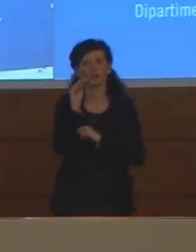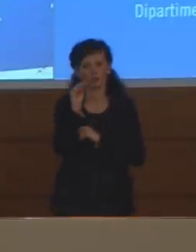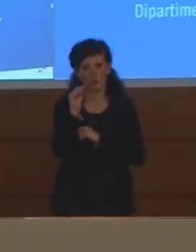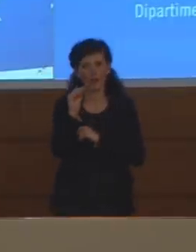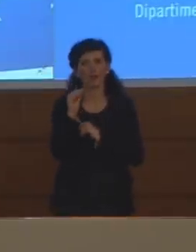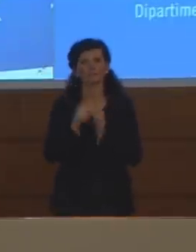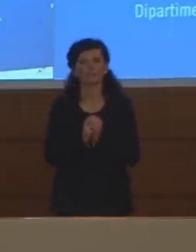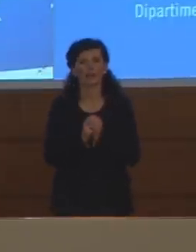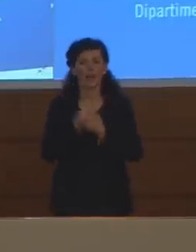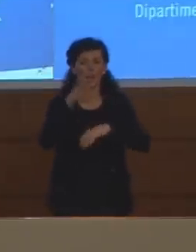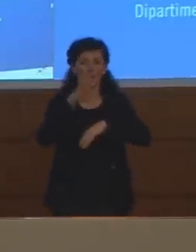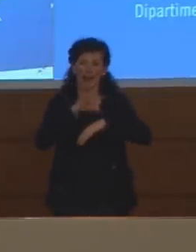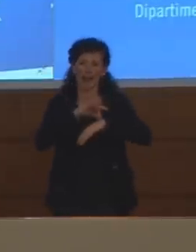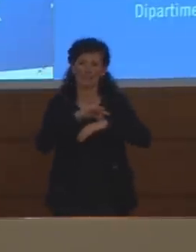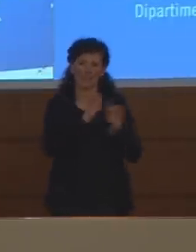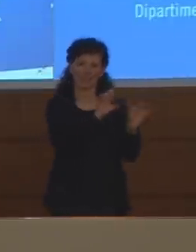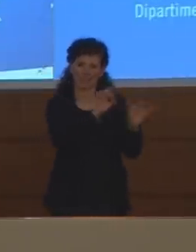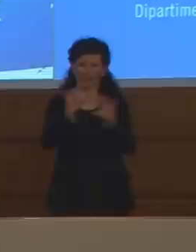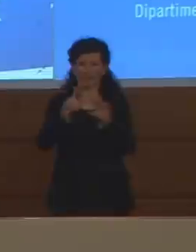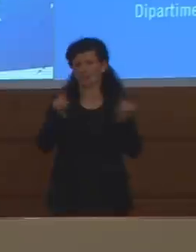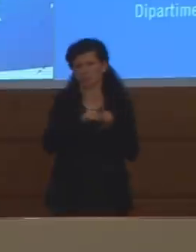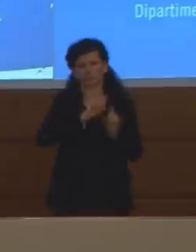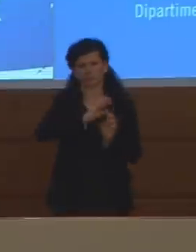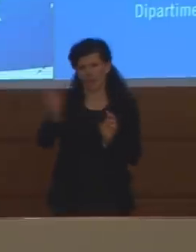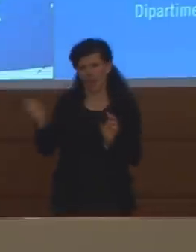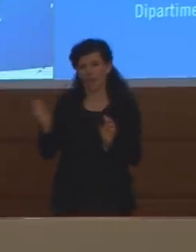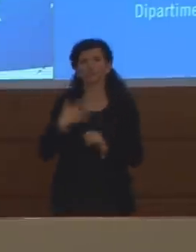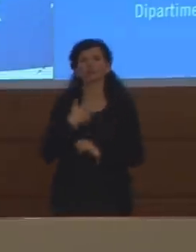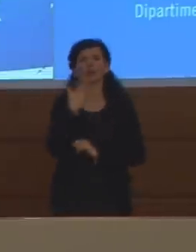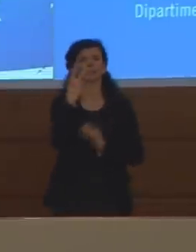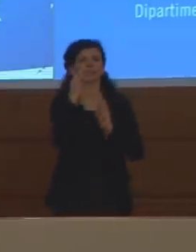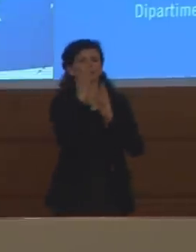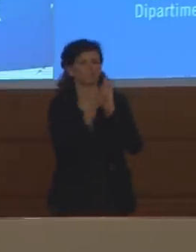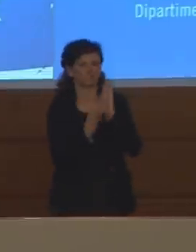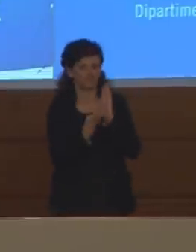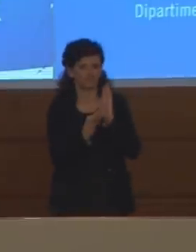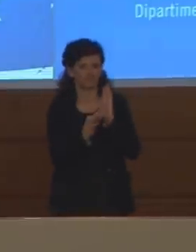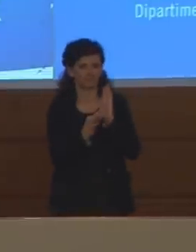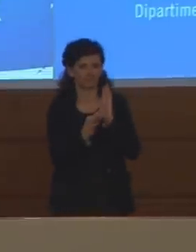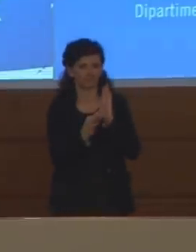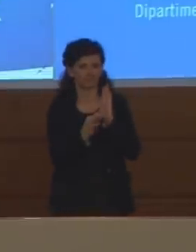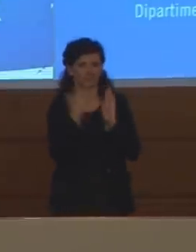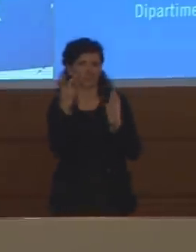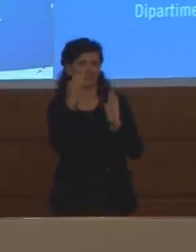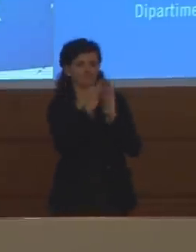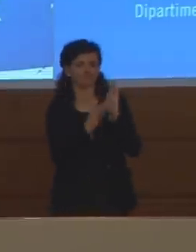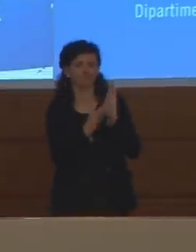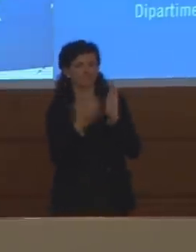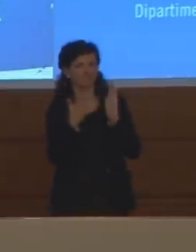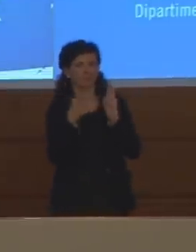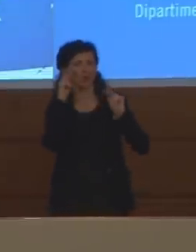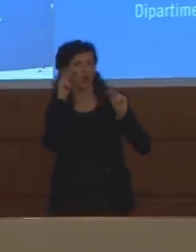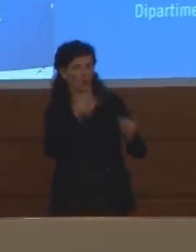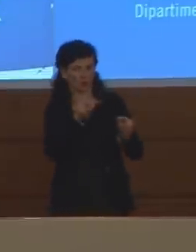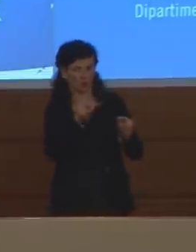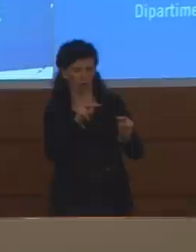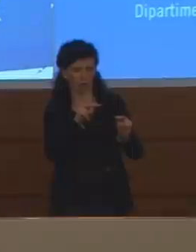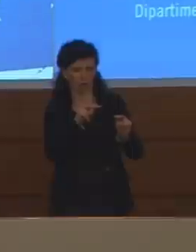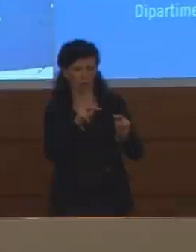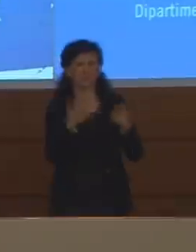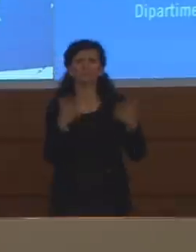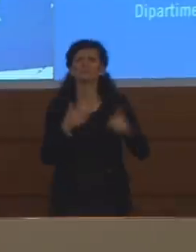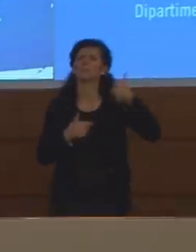molte altre, quasi tutte le malattie infettive, ci sono tre punti principali che basano il controllo. Il primo è l